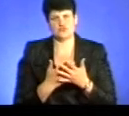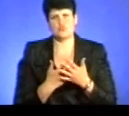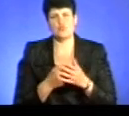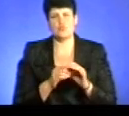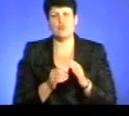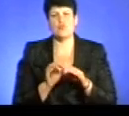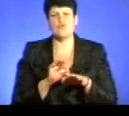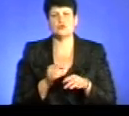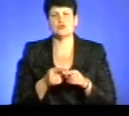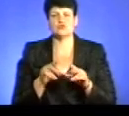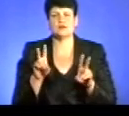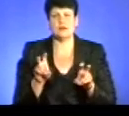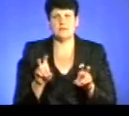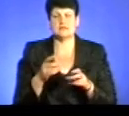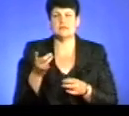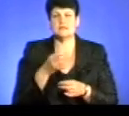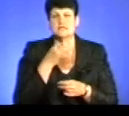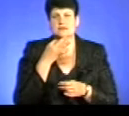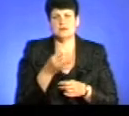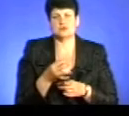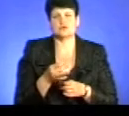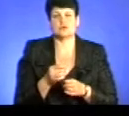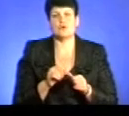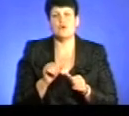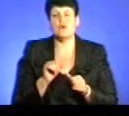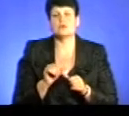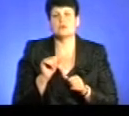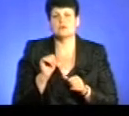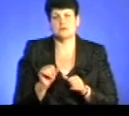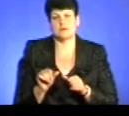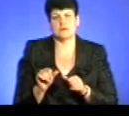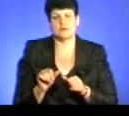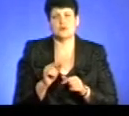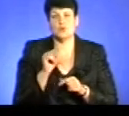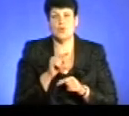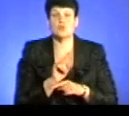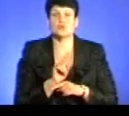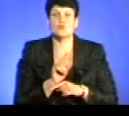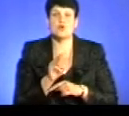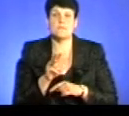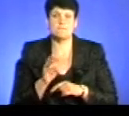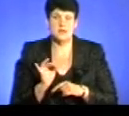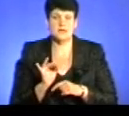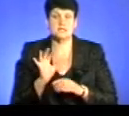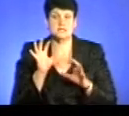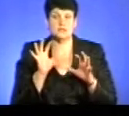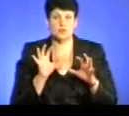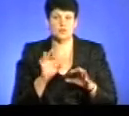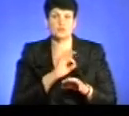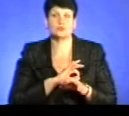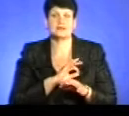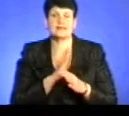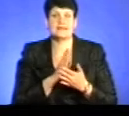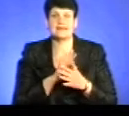В першу чергу треба відзначити, що деякі його норми, як на мене, як на правника, як на юриста, є